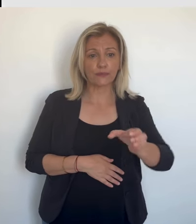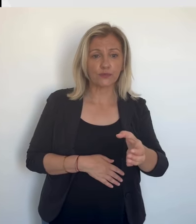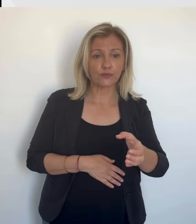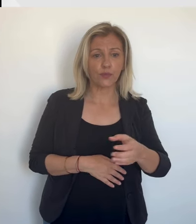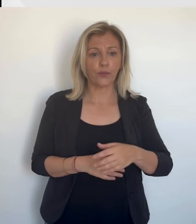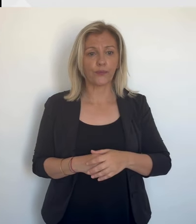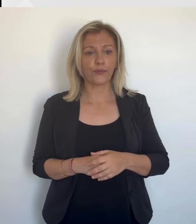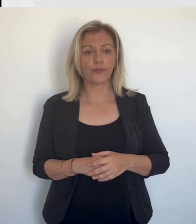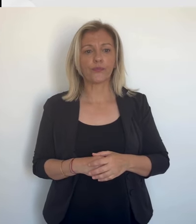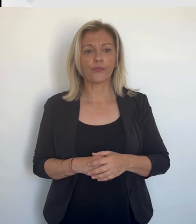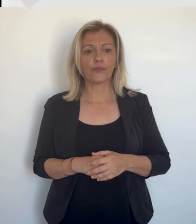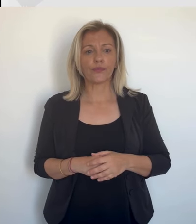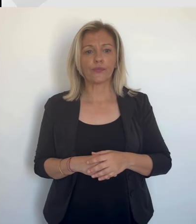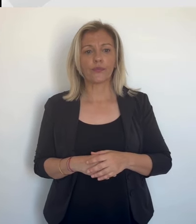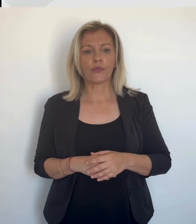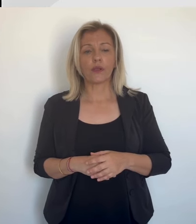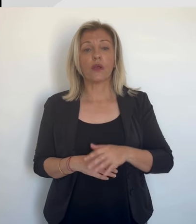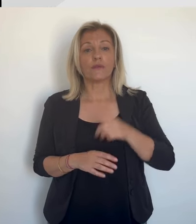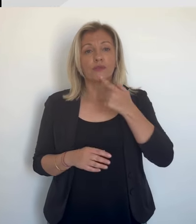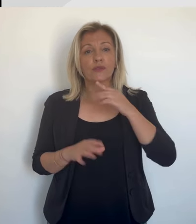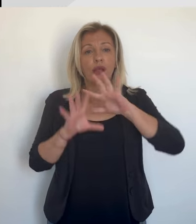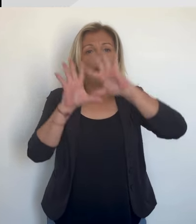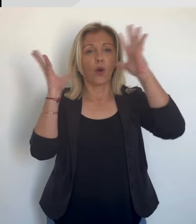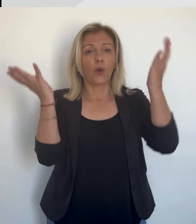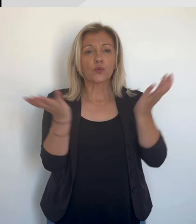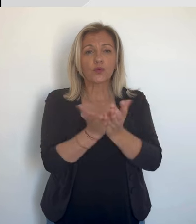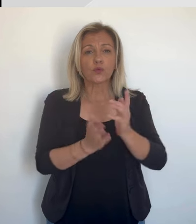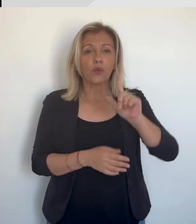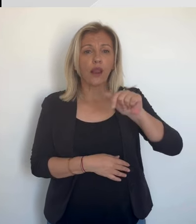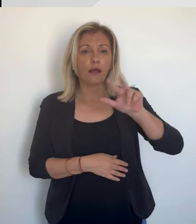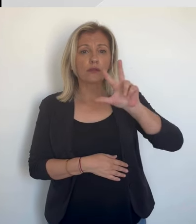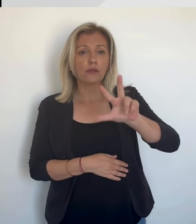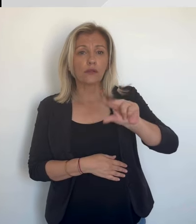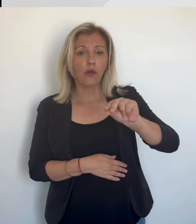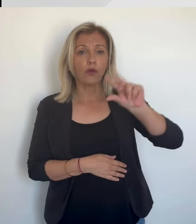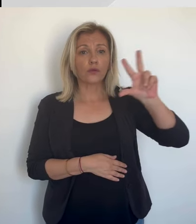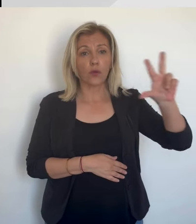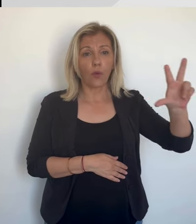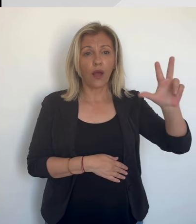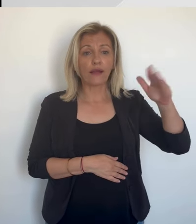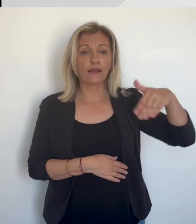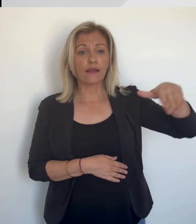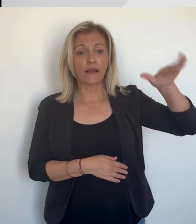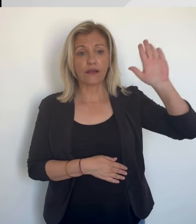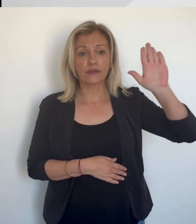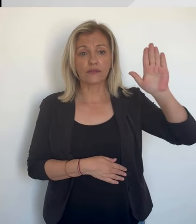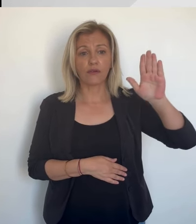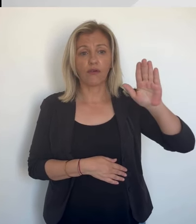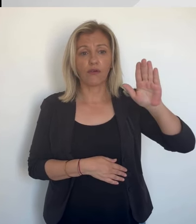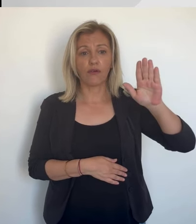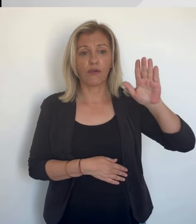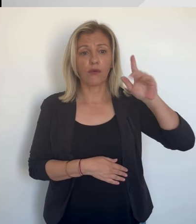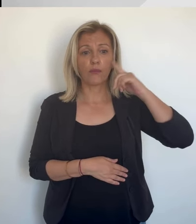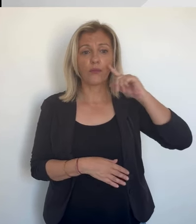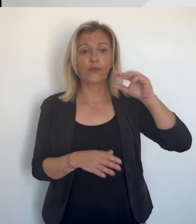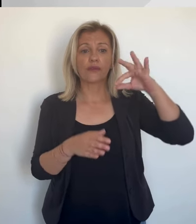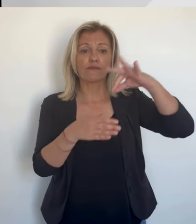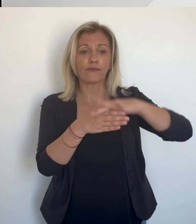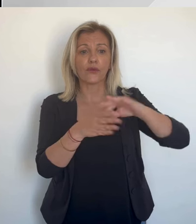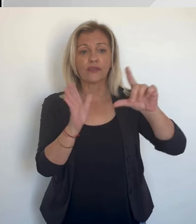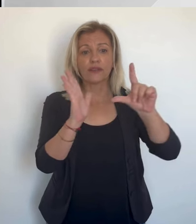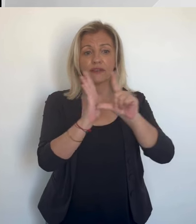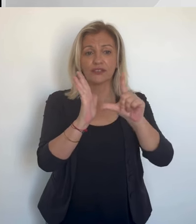comme présenté dans le sujet de Marc-Antoine Renouc. Si vous l'aurez donc compris, et si vous calculez bien, il y aura donc 33 candidats